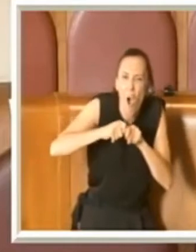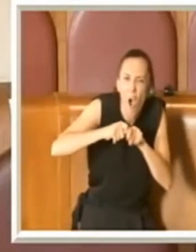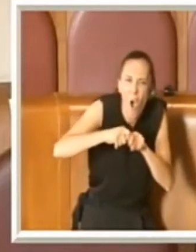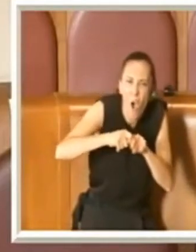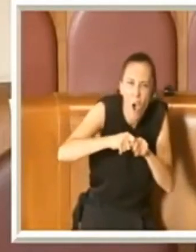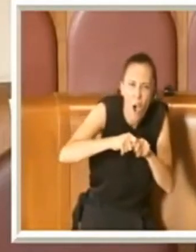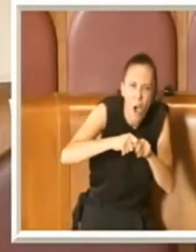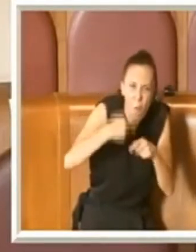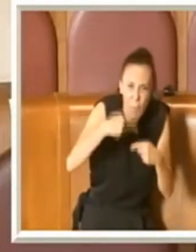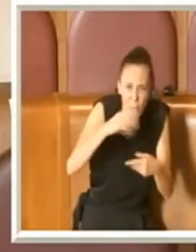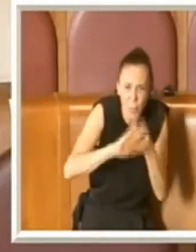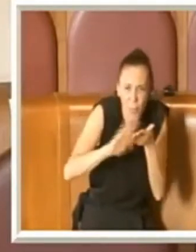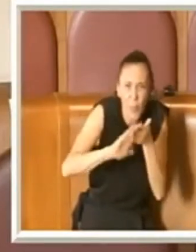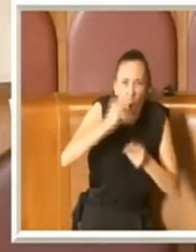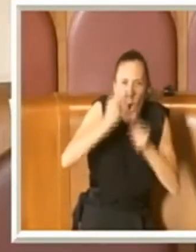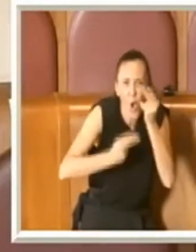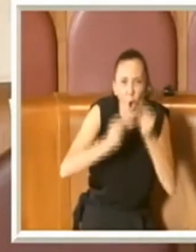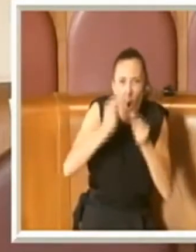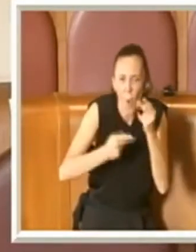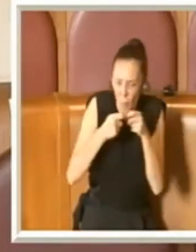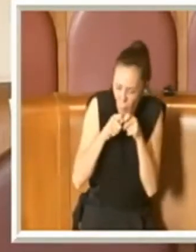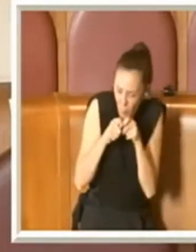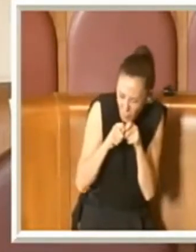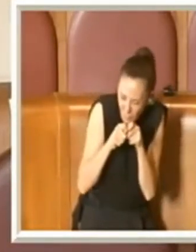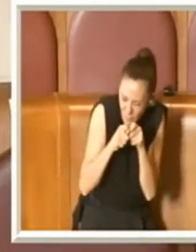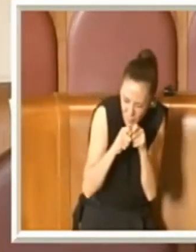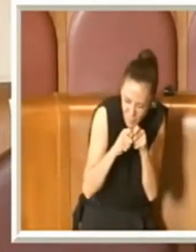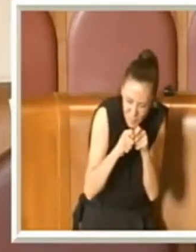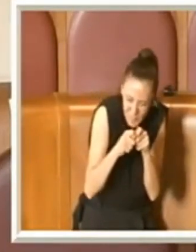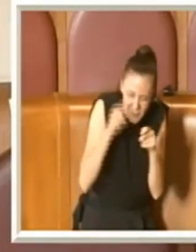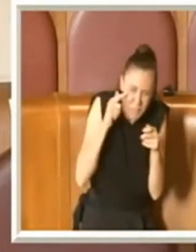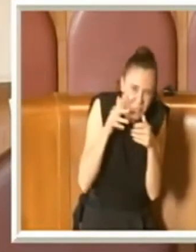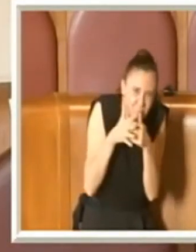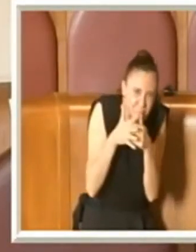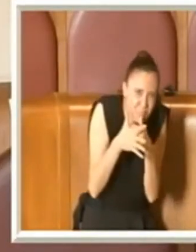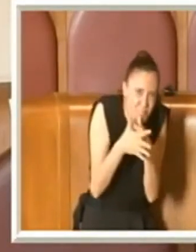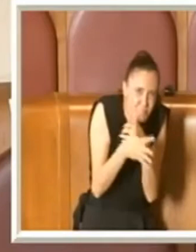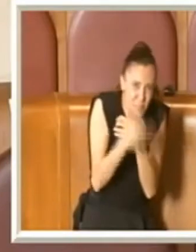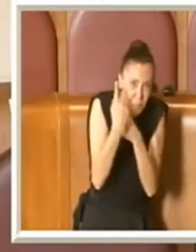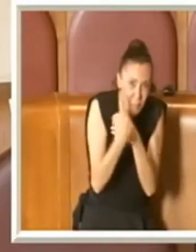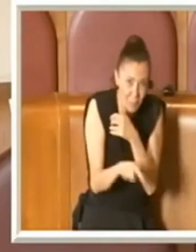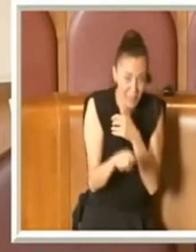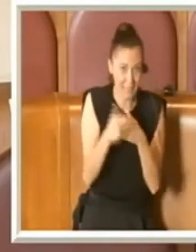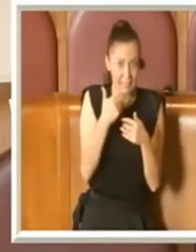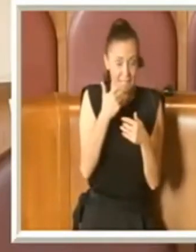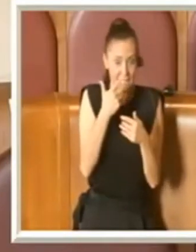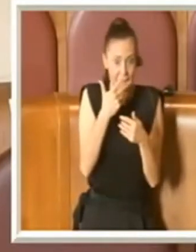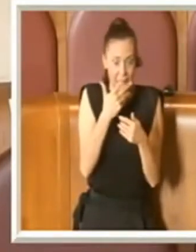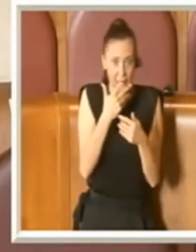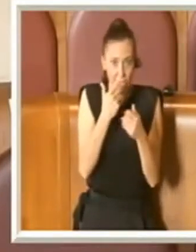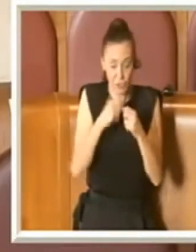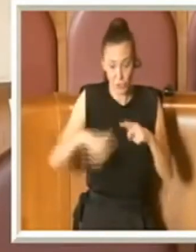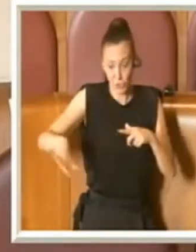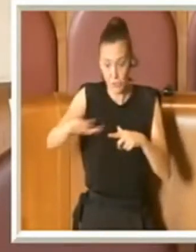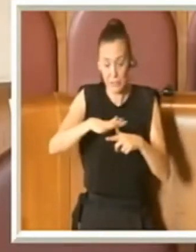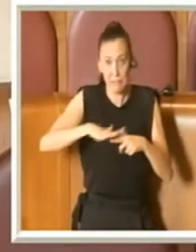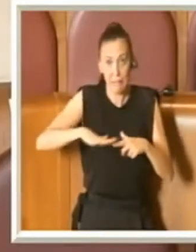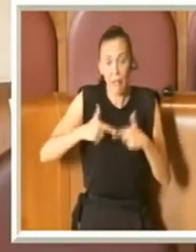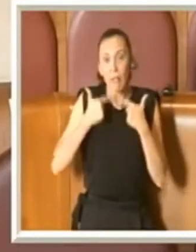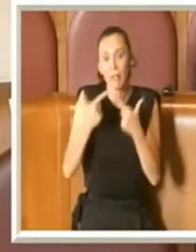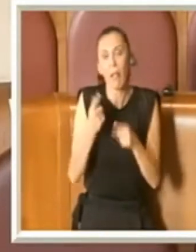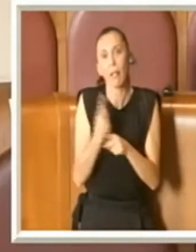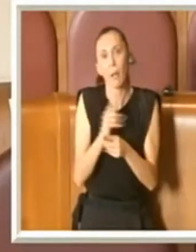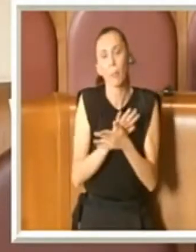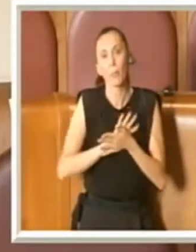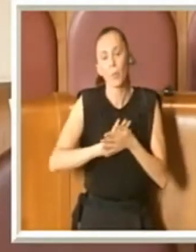pulizia dei conti, lo ripeto, come precondizione perché possa essere pulita anche la città, abbiamo